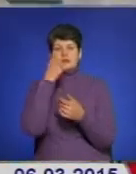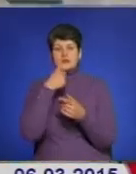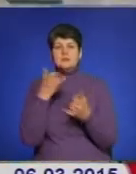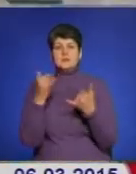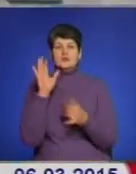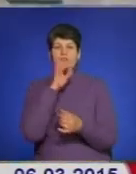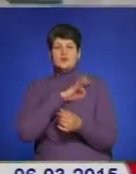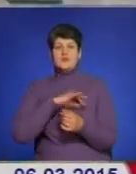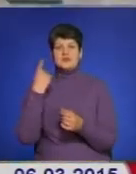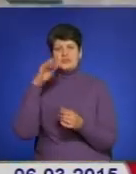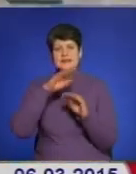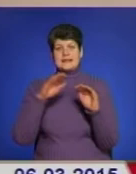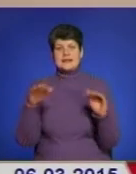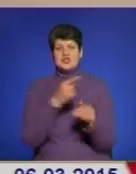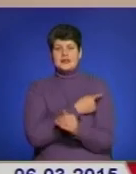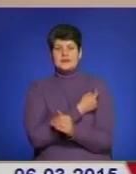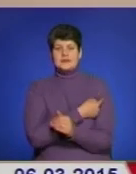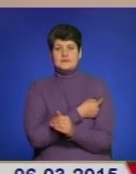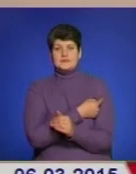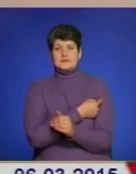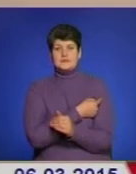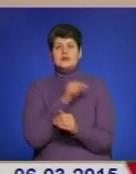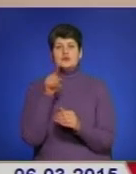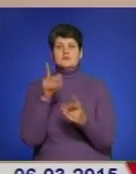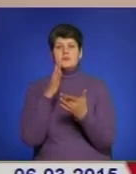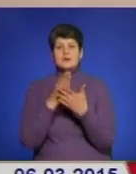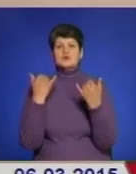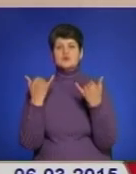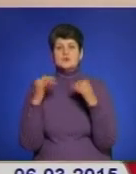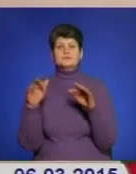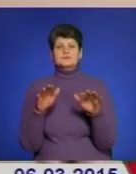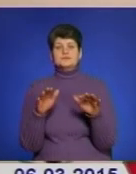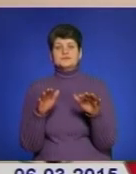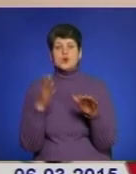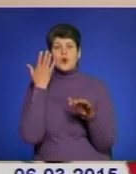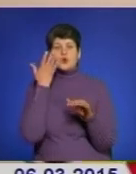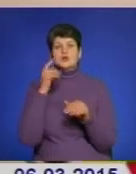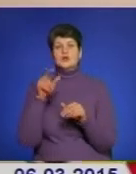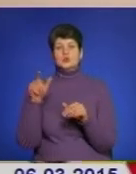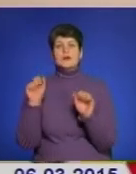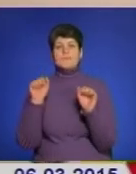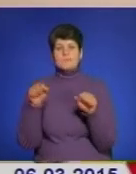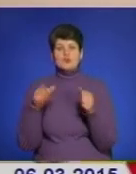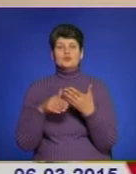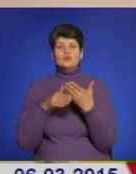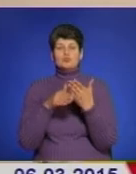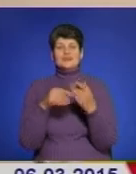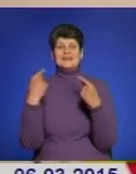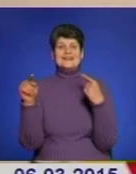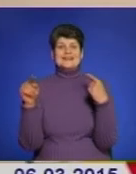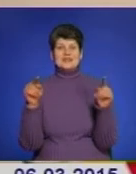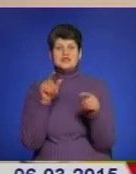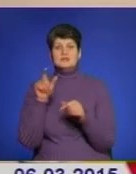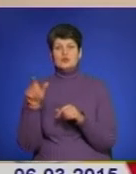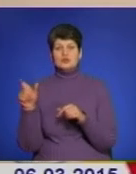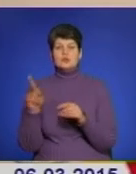обласній дитячій лікарні. Приємно, що ми сьогодні маємо таку подію, коли люди можуть допомогти іншим людям, ті, хто має